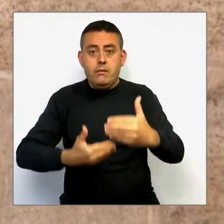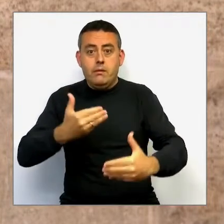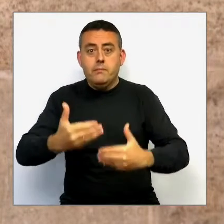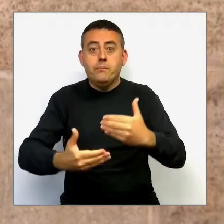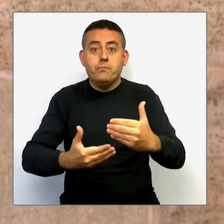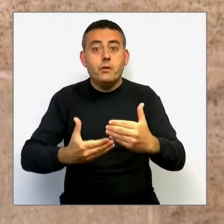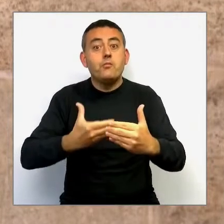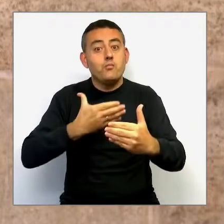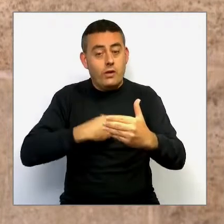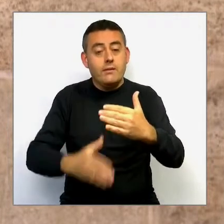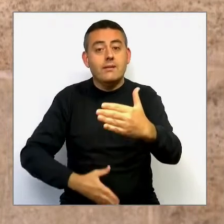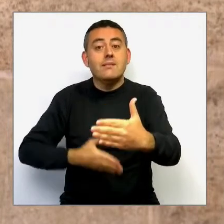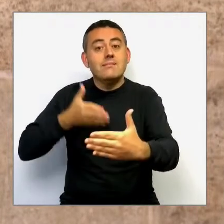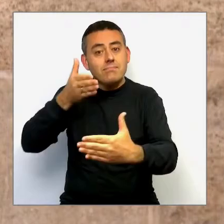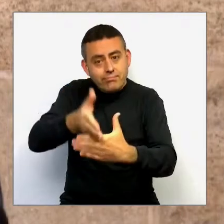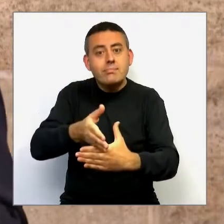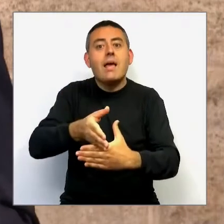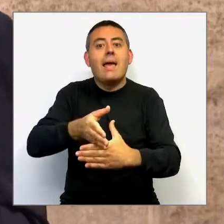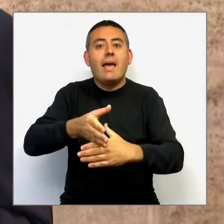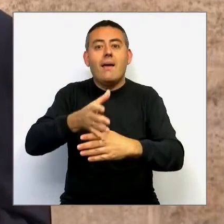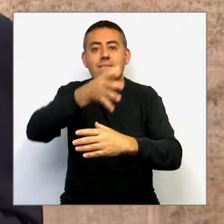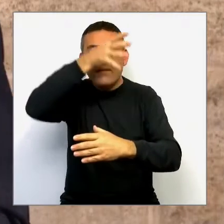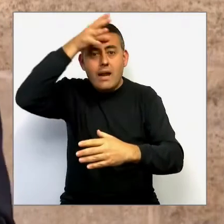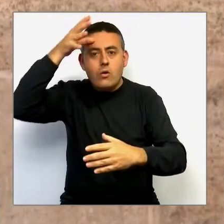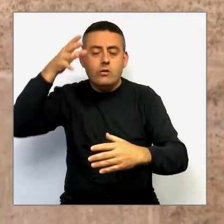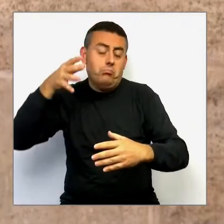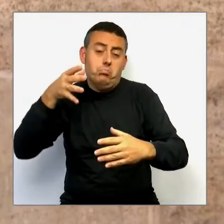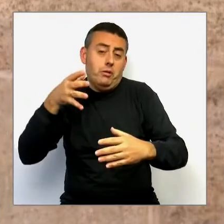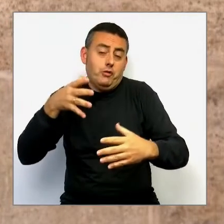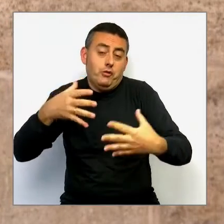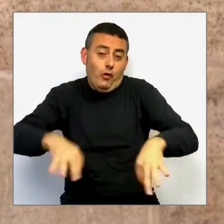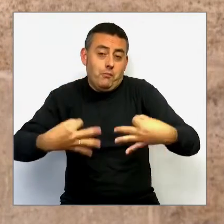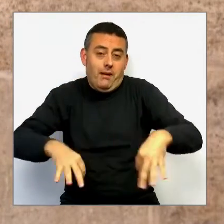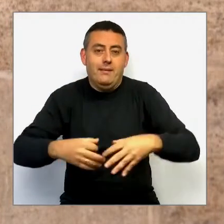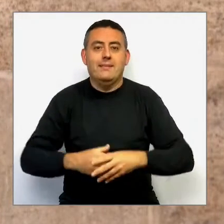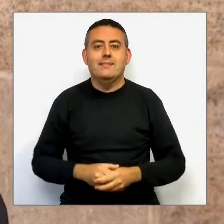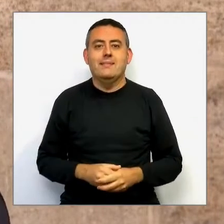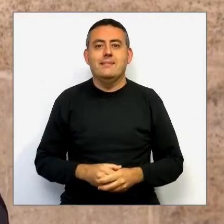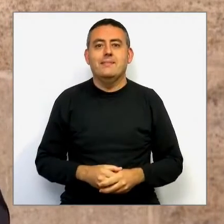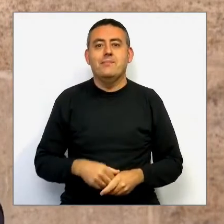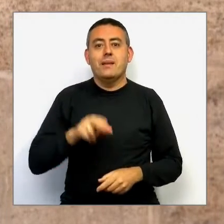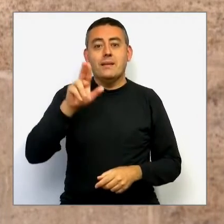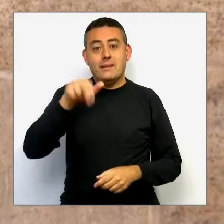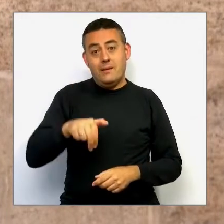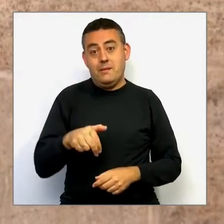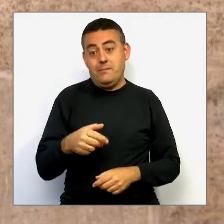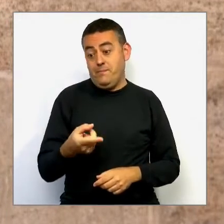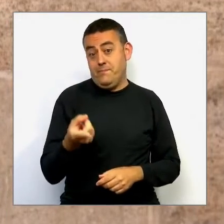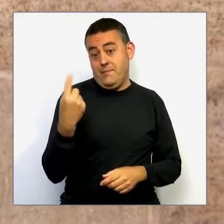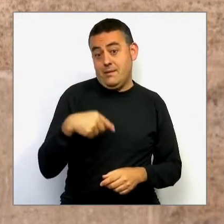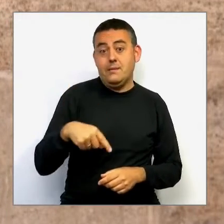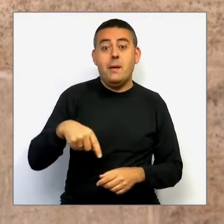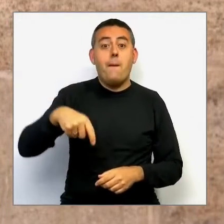anirem a un estiu amb la màxima normalitat possible. I per això també demanem, com vam demanar ahir amb la presidenta Armengol, que hi hagi un